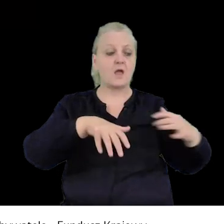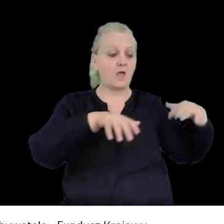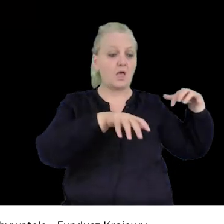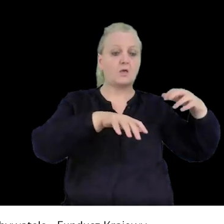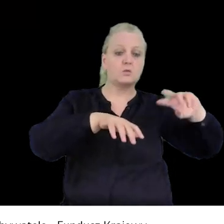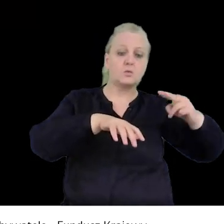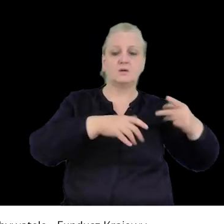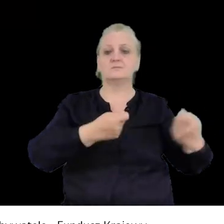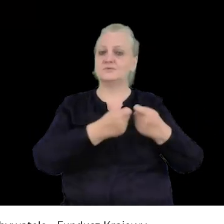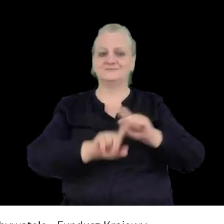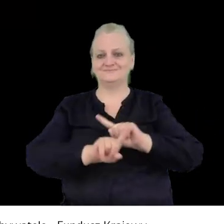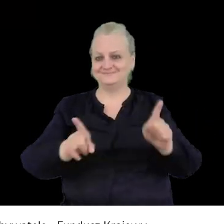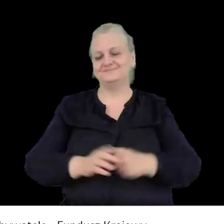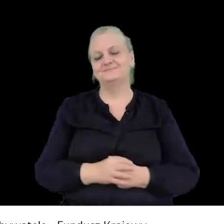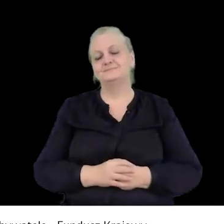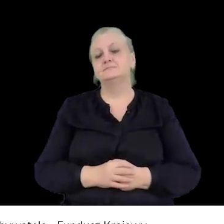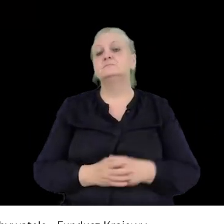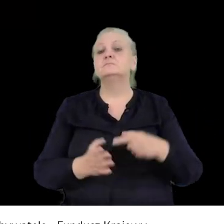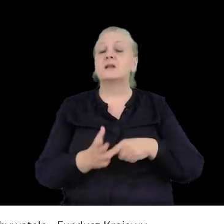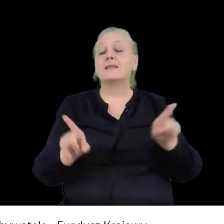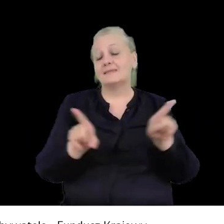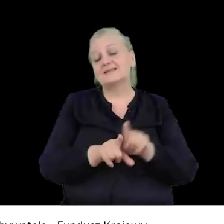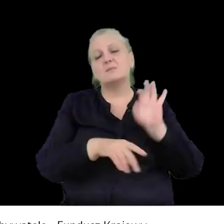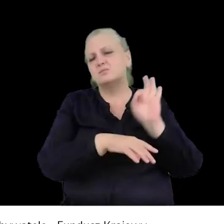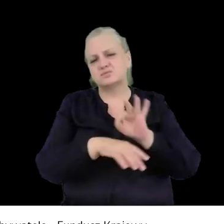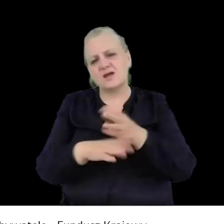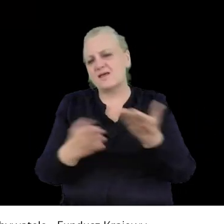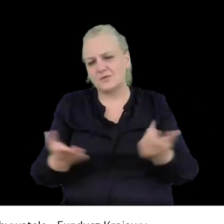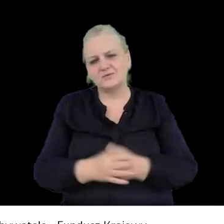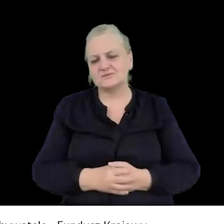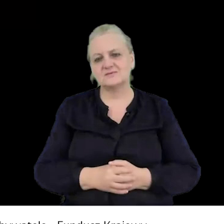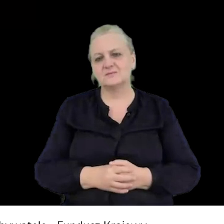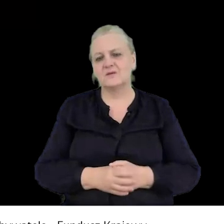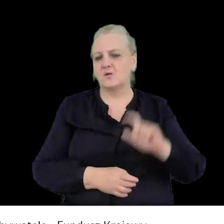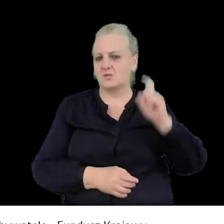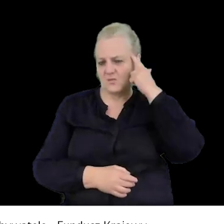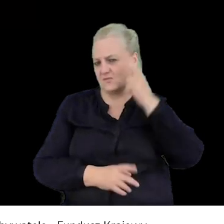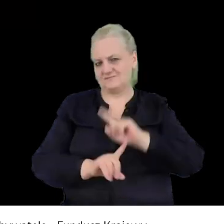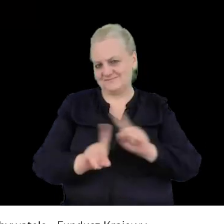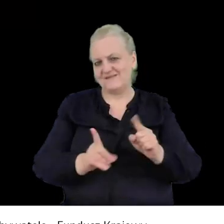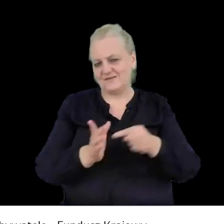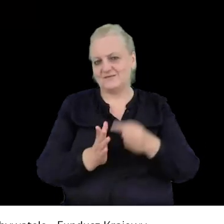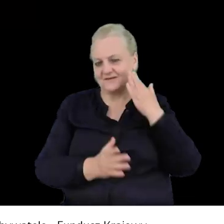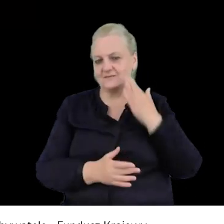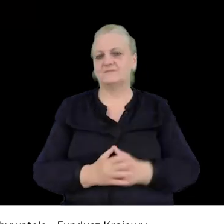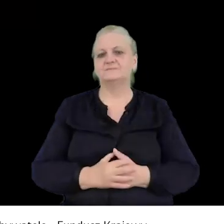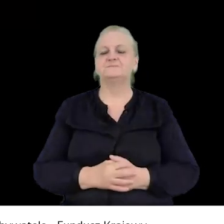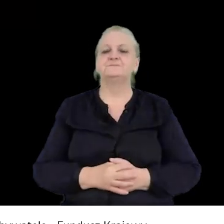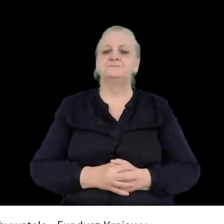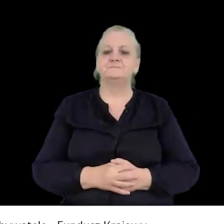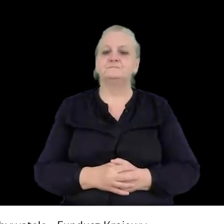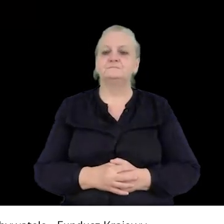kontrę. No i przemoc, która jest głównym wyznacznikiem stosowania przemocy,